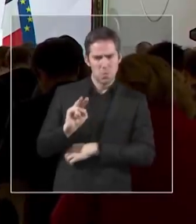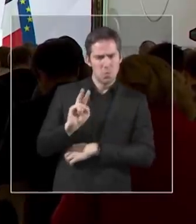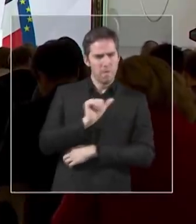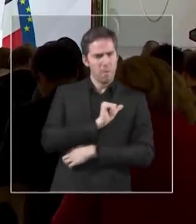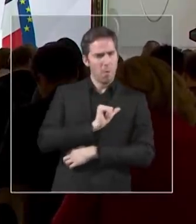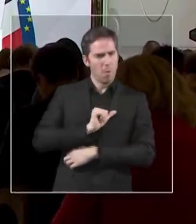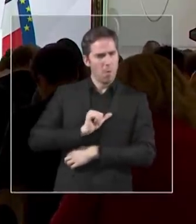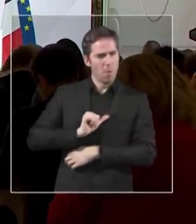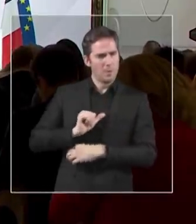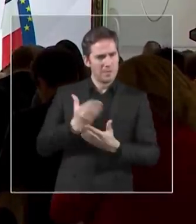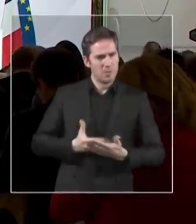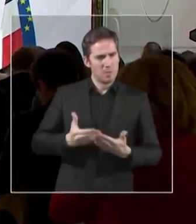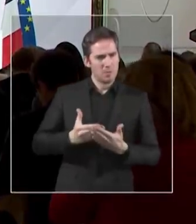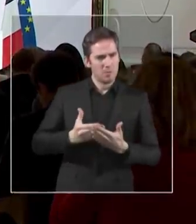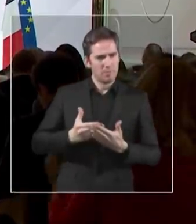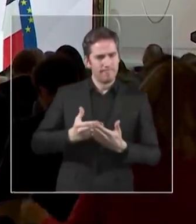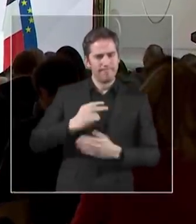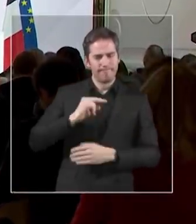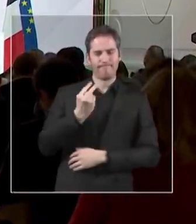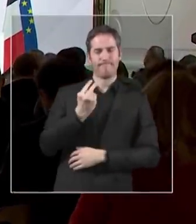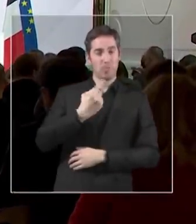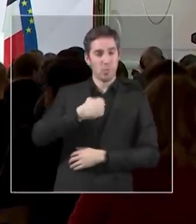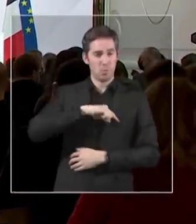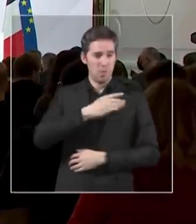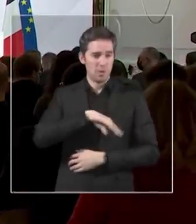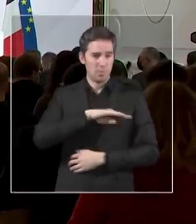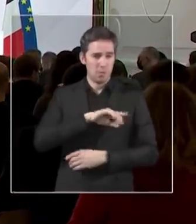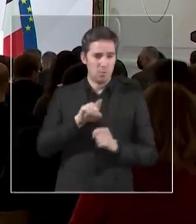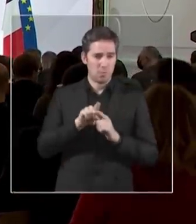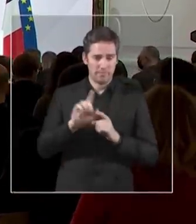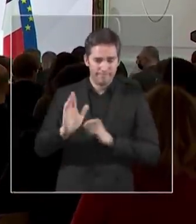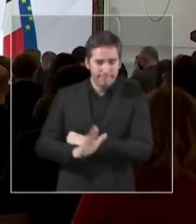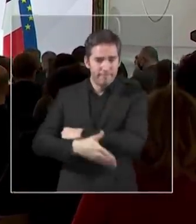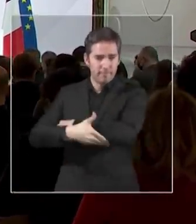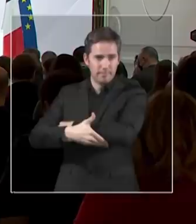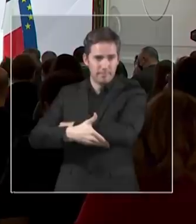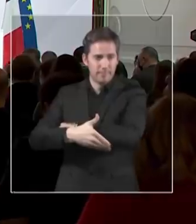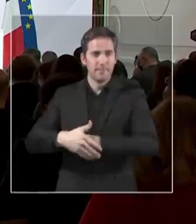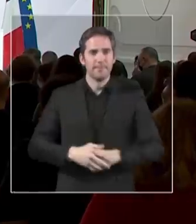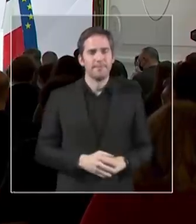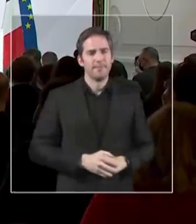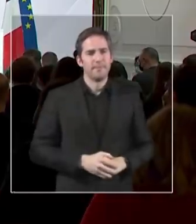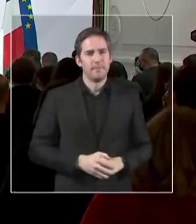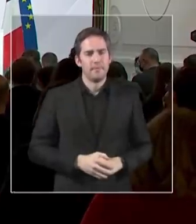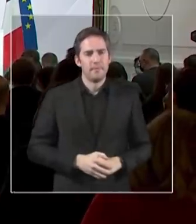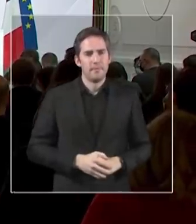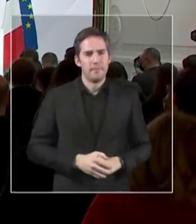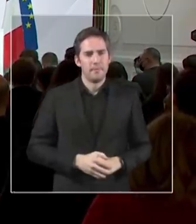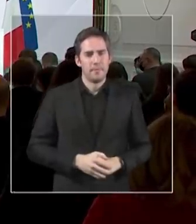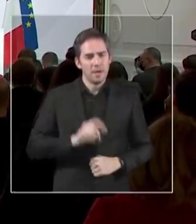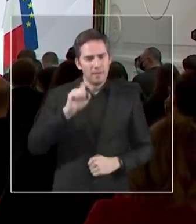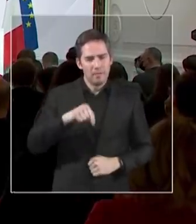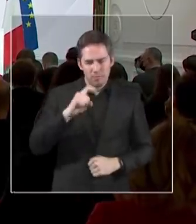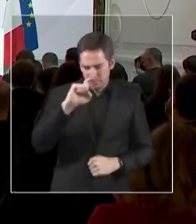Et donc nous avons une responsabilité aujourd'hui toute particulière à l'égard des Balkans occidentaux. Nous devons y mener une